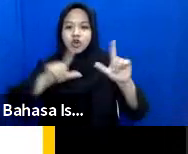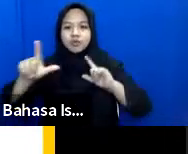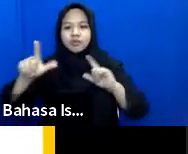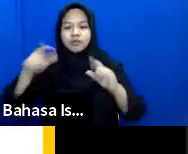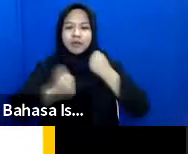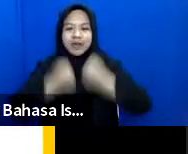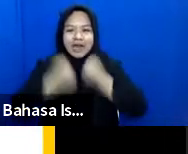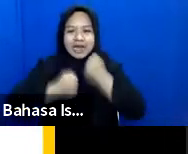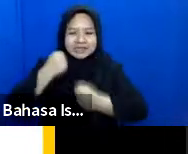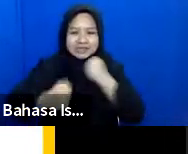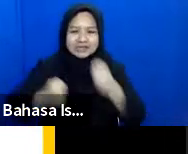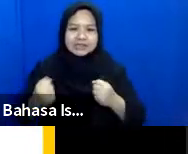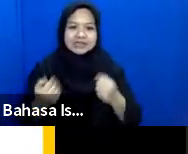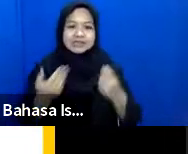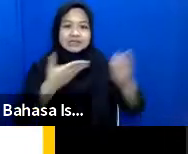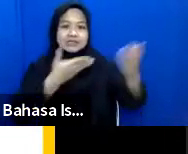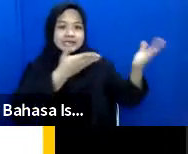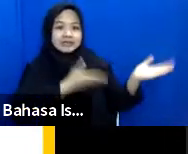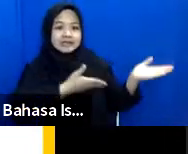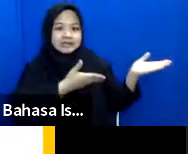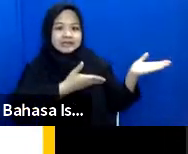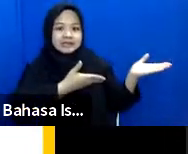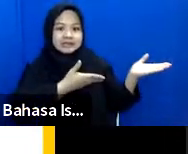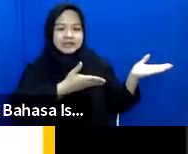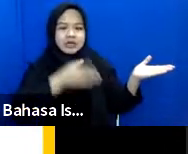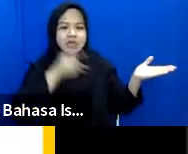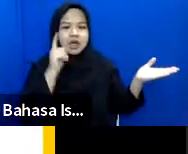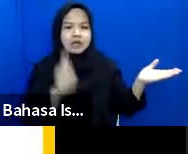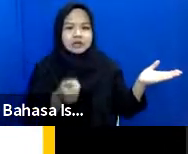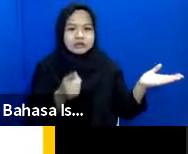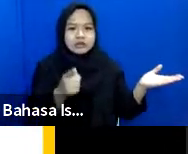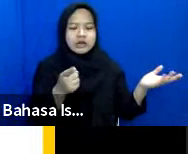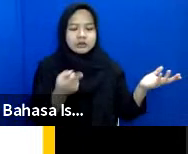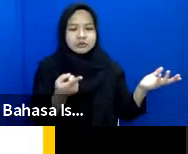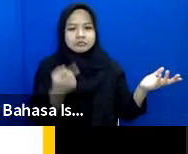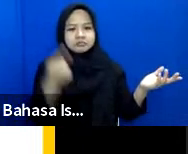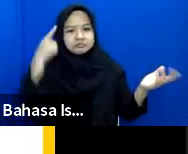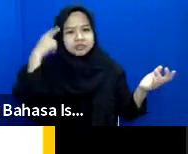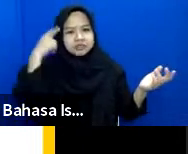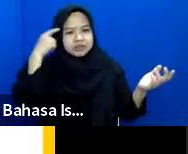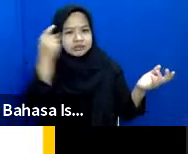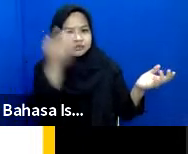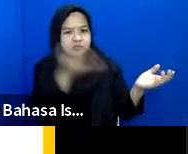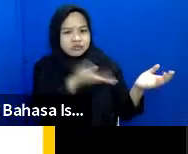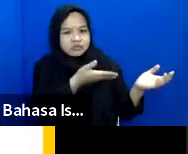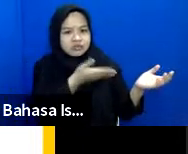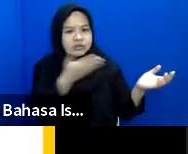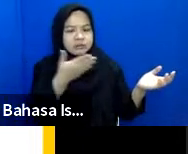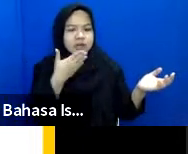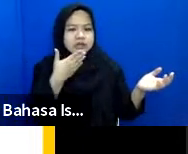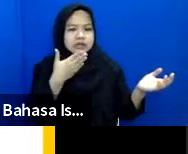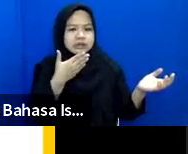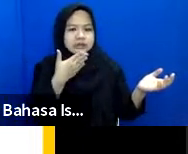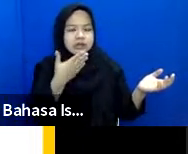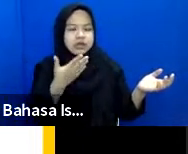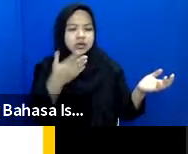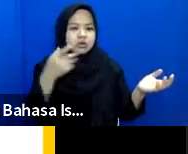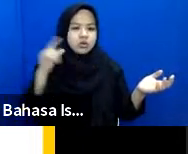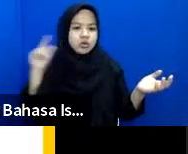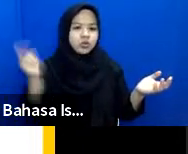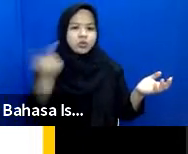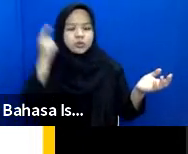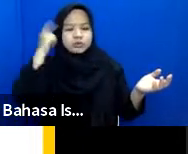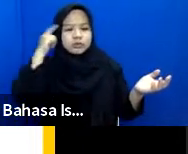teman-teman disini ada yang berpersepsi biasanya persepsi umum tentang